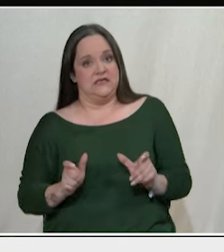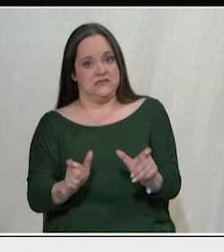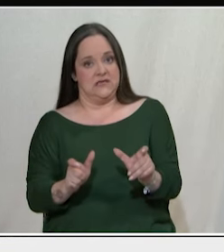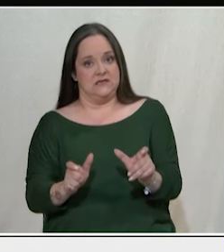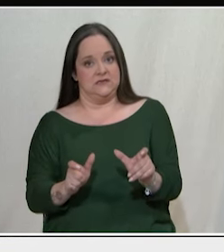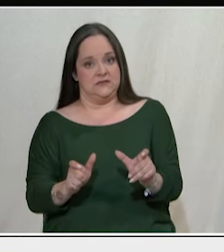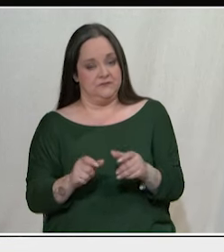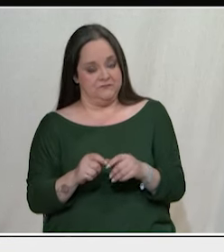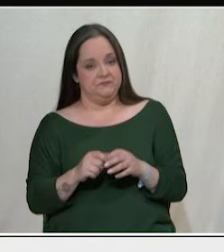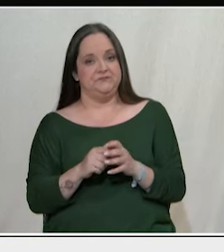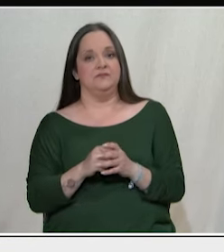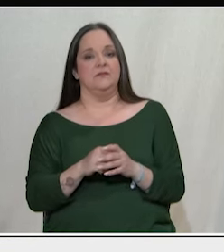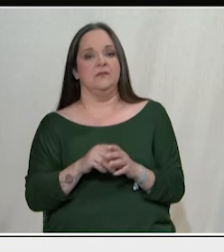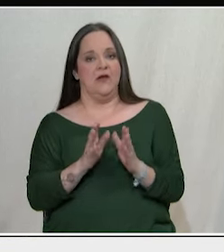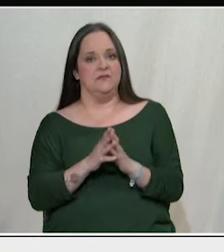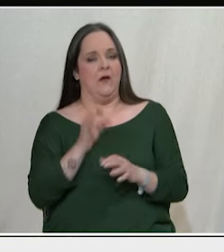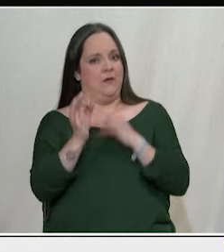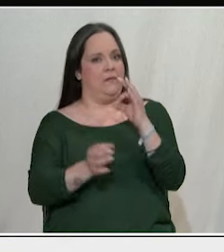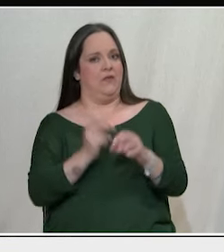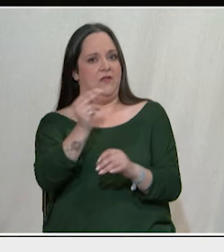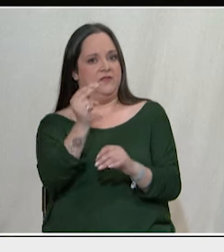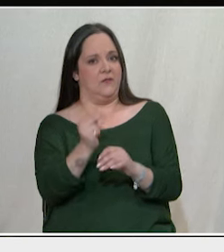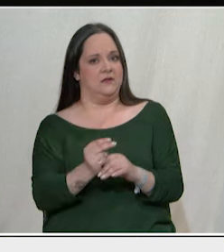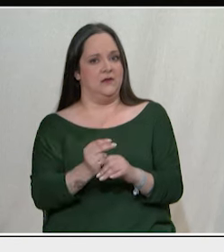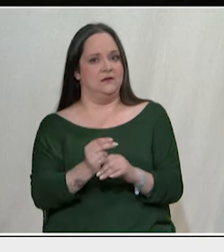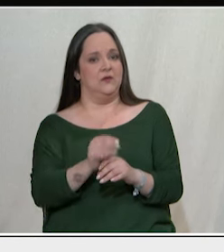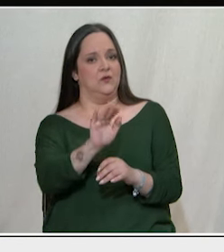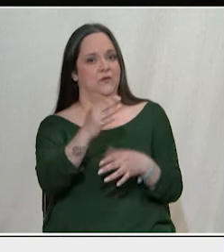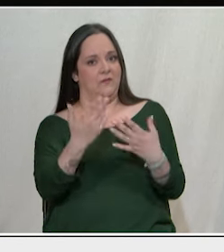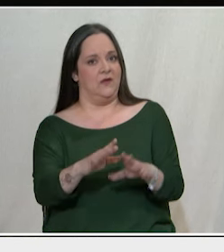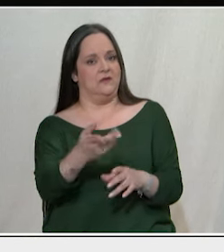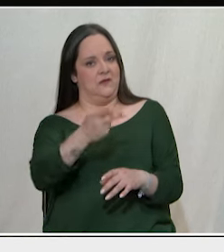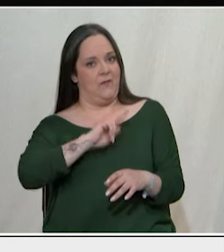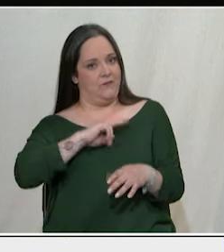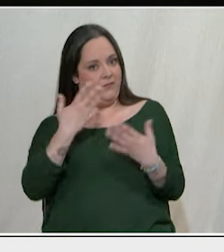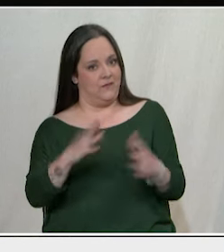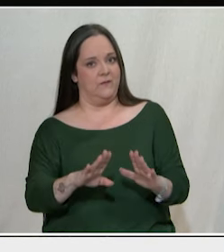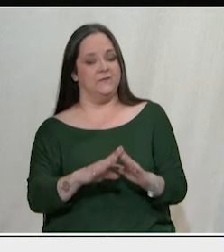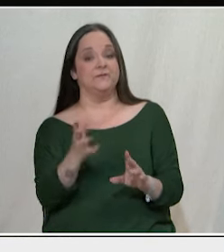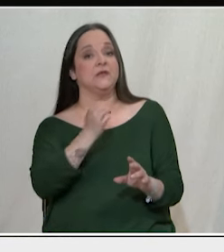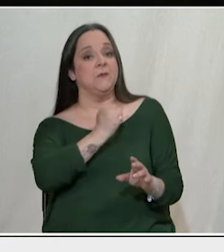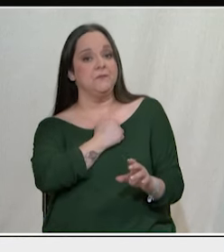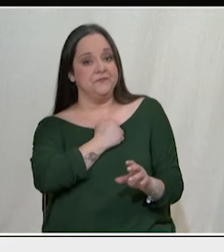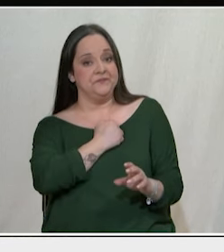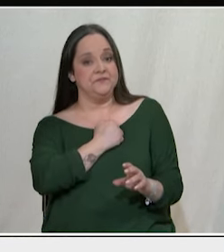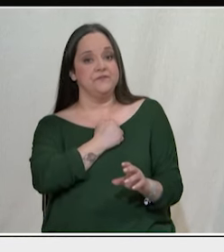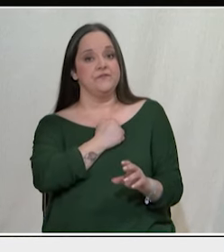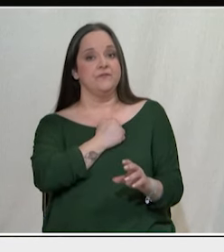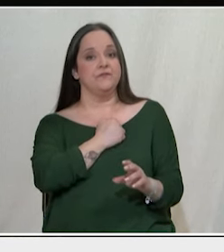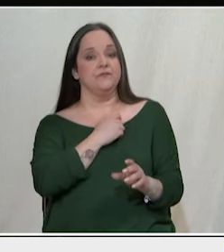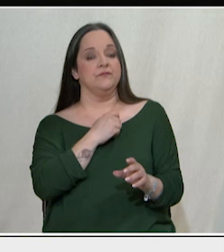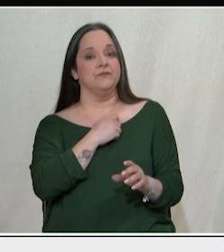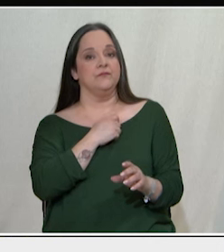Αυτά τα θέματα που δείξαμε πριν από λίγο και σας ρώτησα εγώ και εσείς απαντήσατε. Πιστεύετε ότι θα είναι